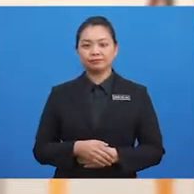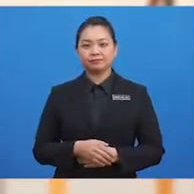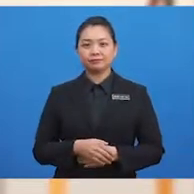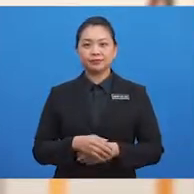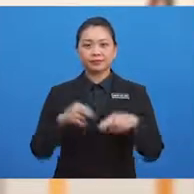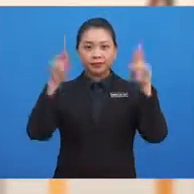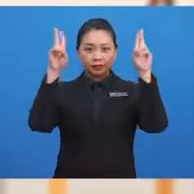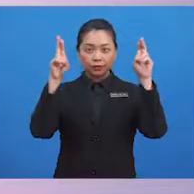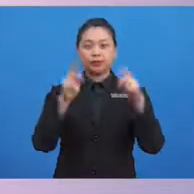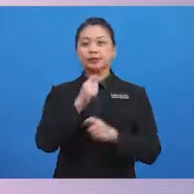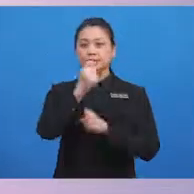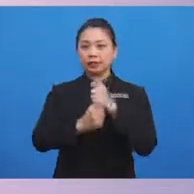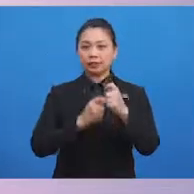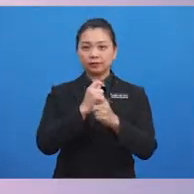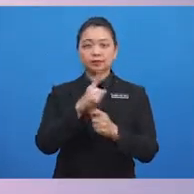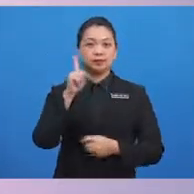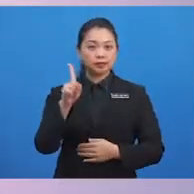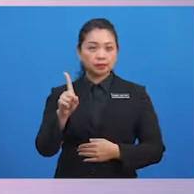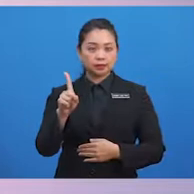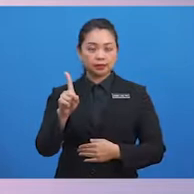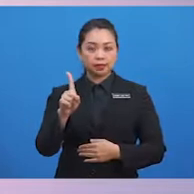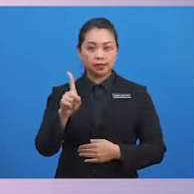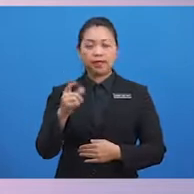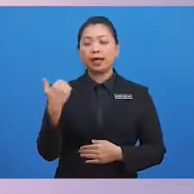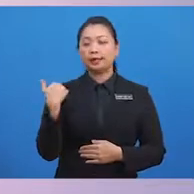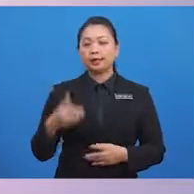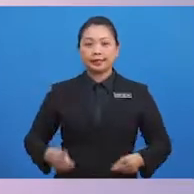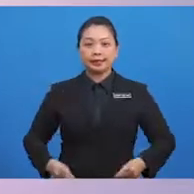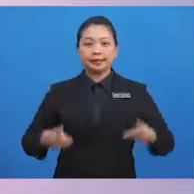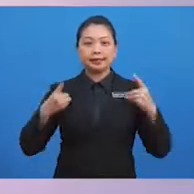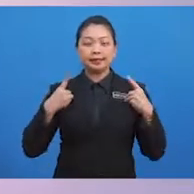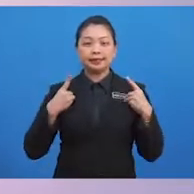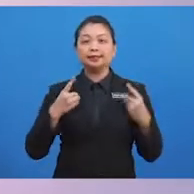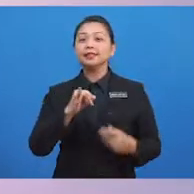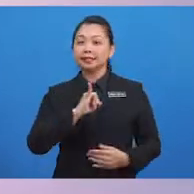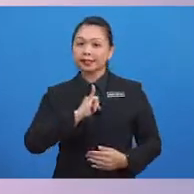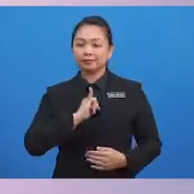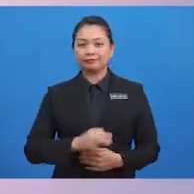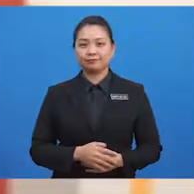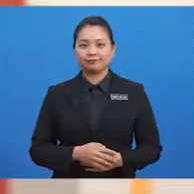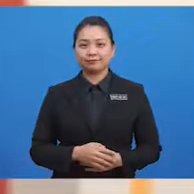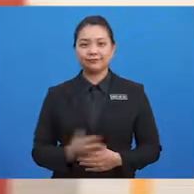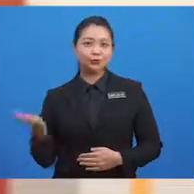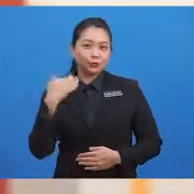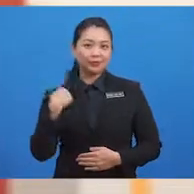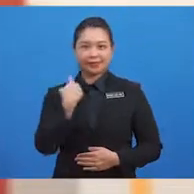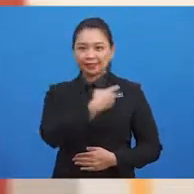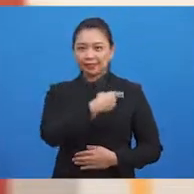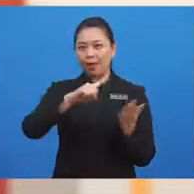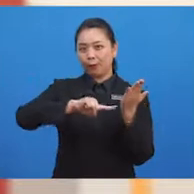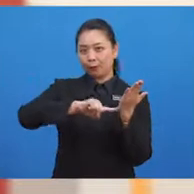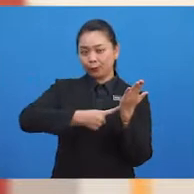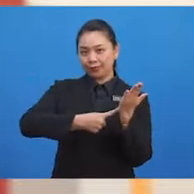moral tahun satu adalah diri saya. Jom kita mulakan